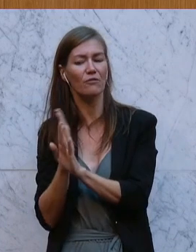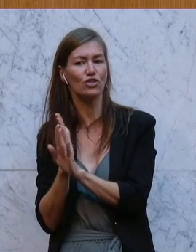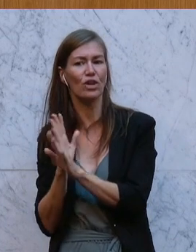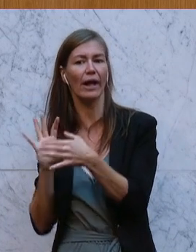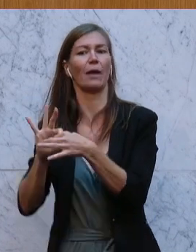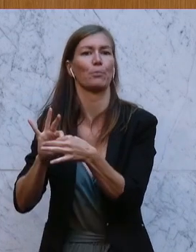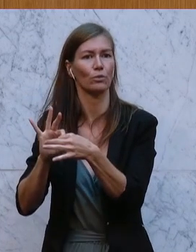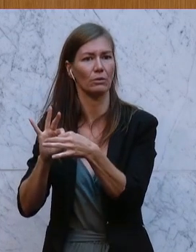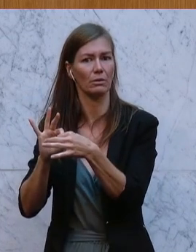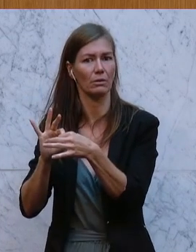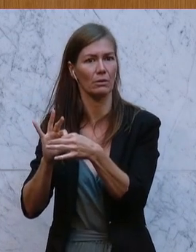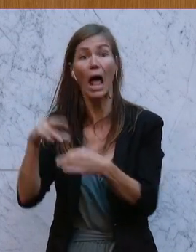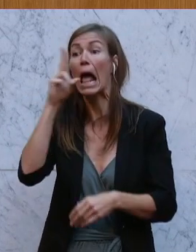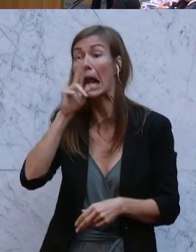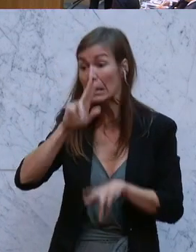Bundesregierung.